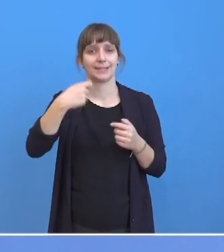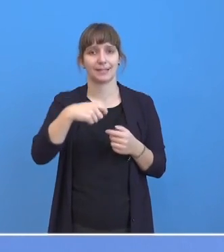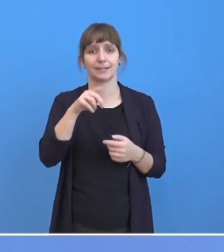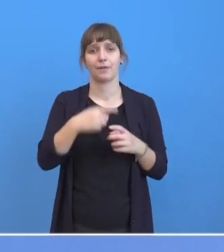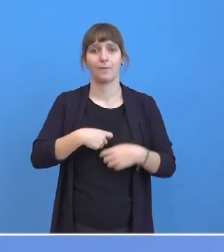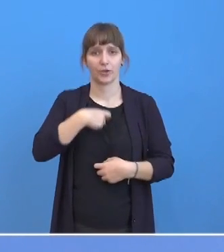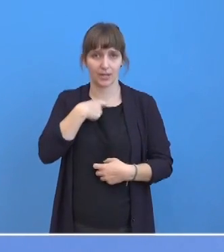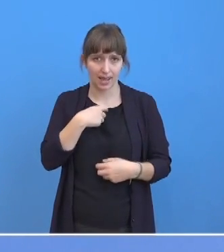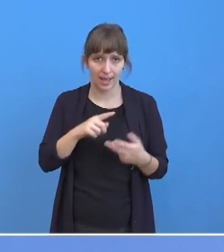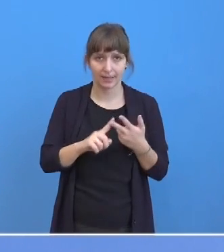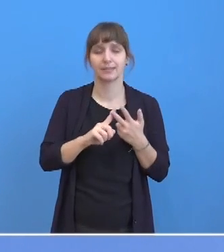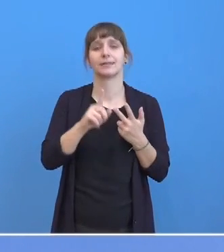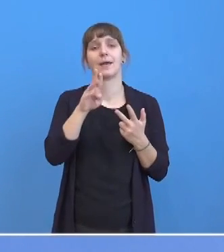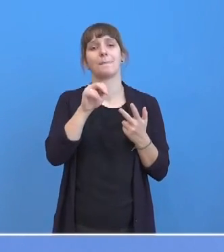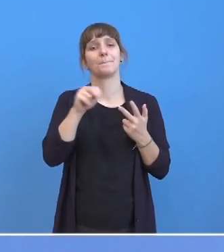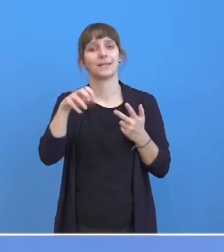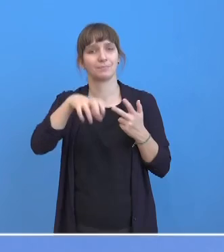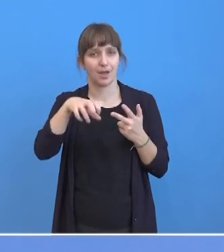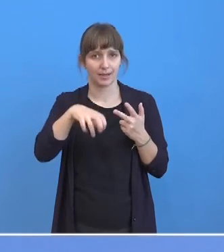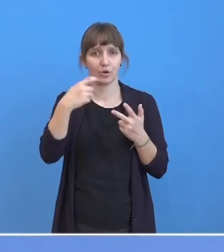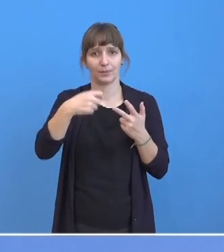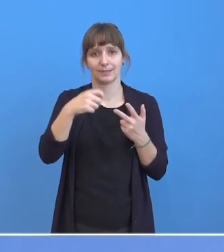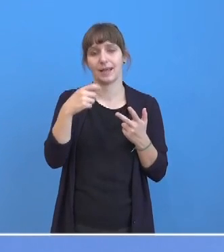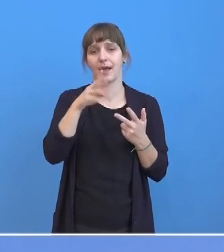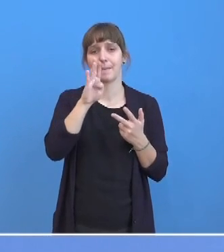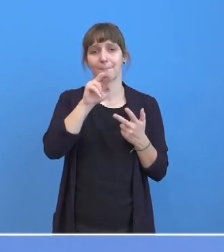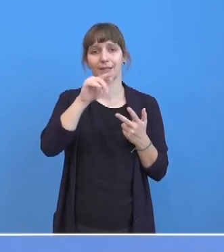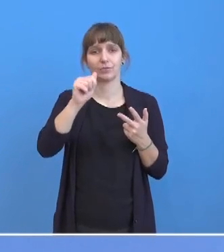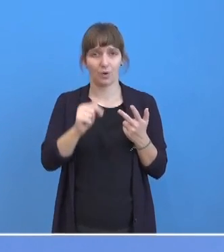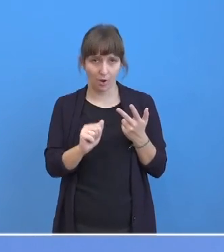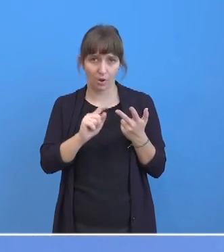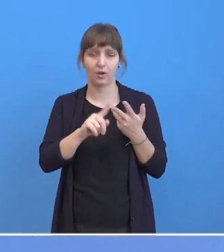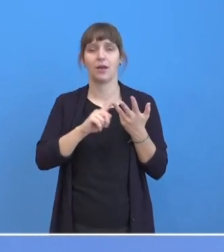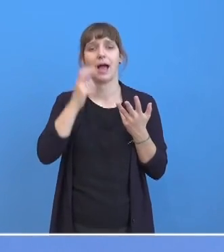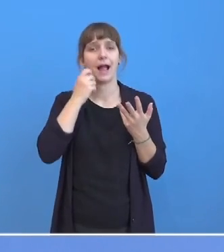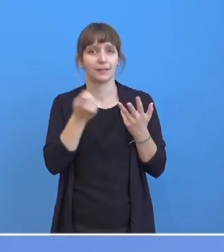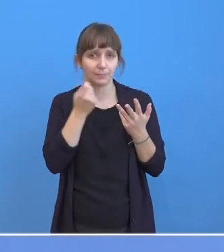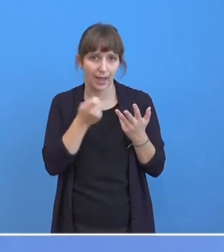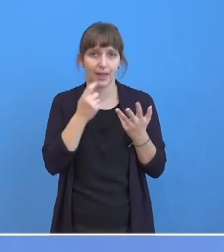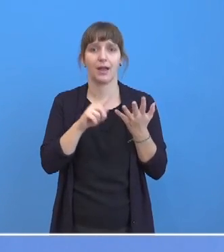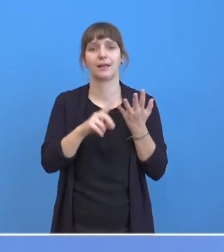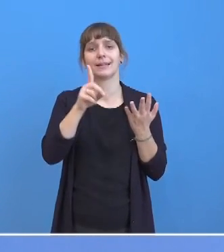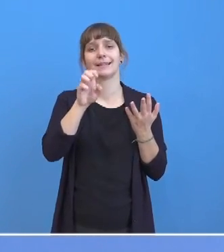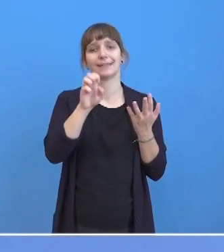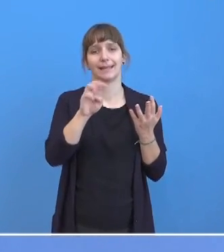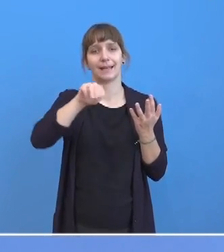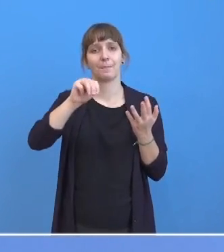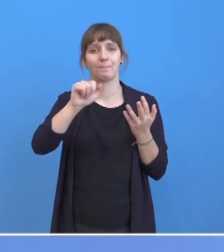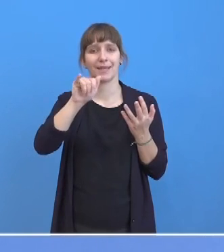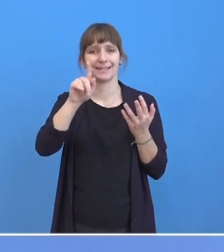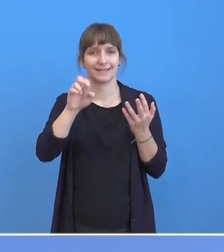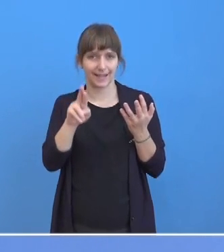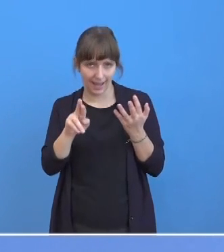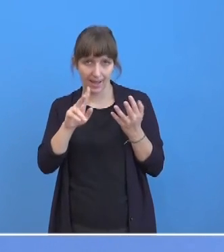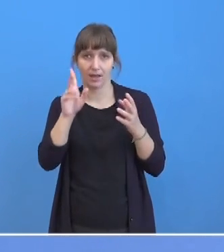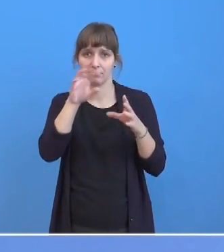-Binnenmarktskommissar Breton, Bundesminister Altmaier, dem Minister Le Maire und den Vertretern der europäischen Wirtschaft zu